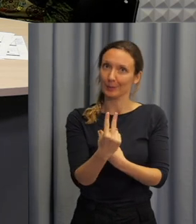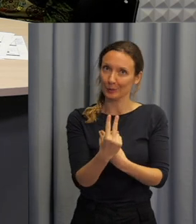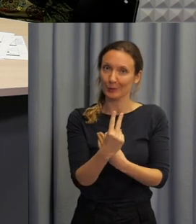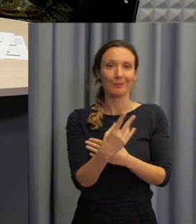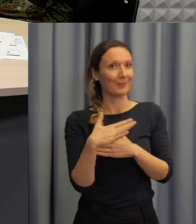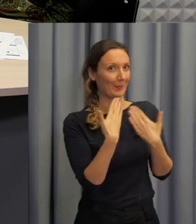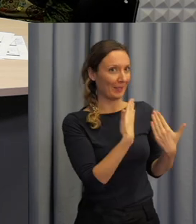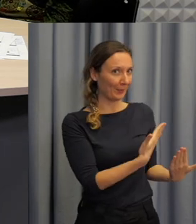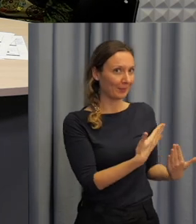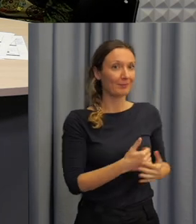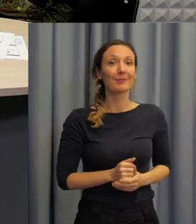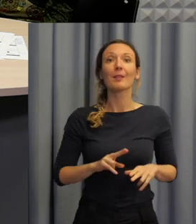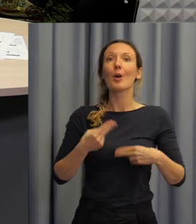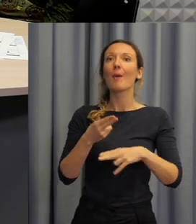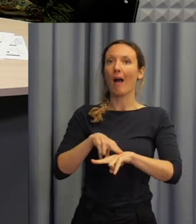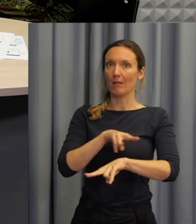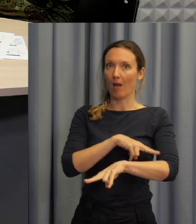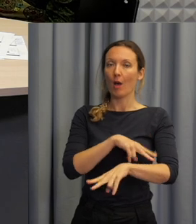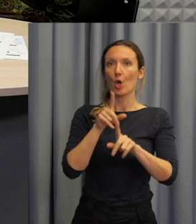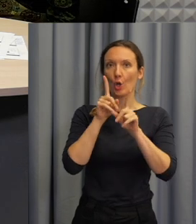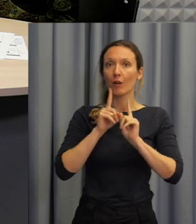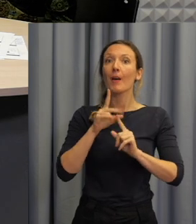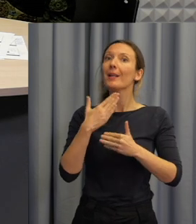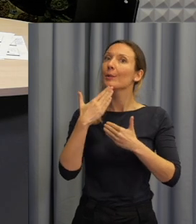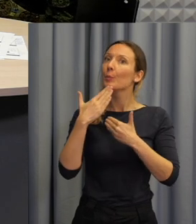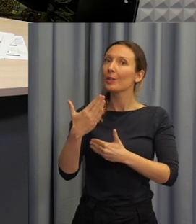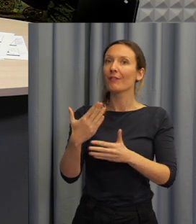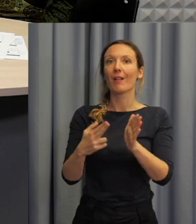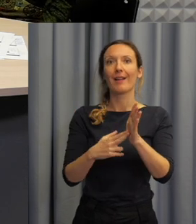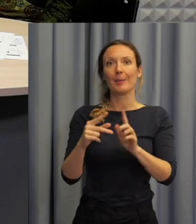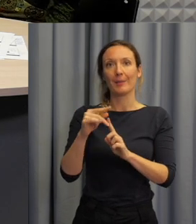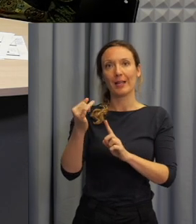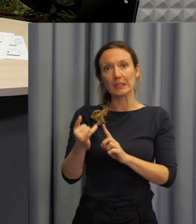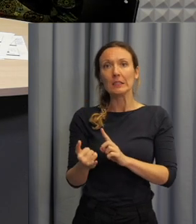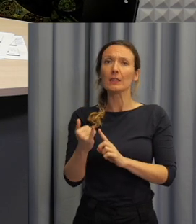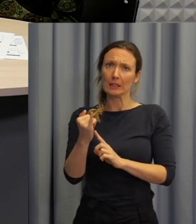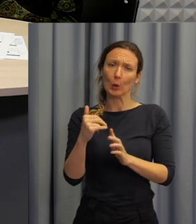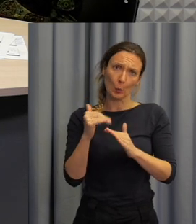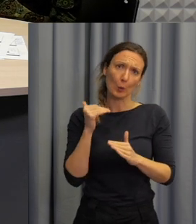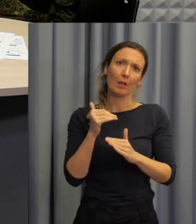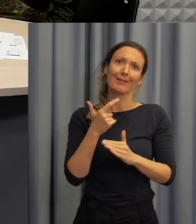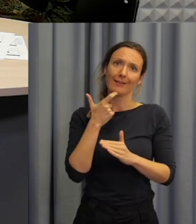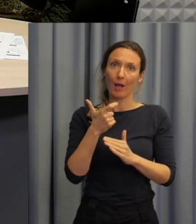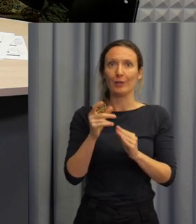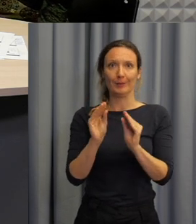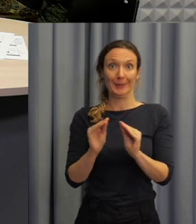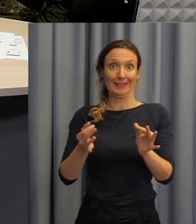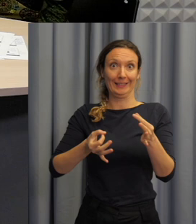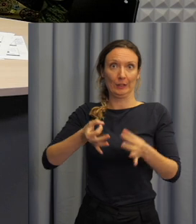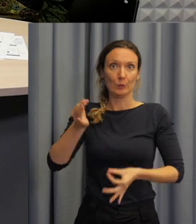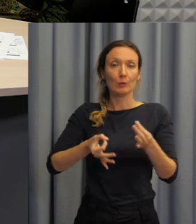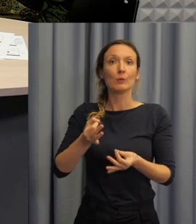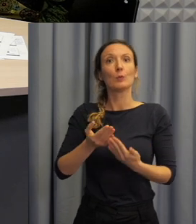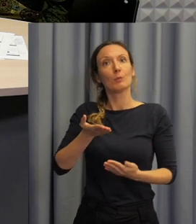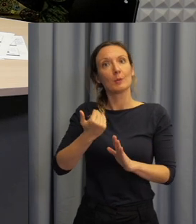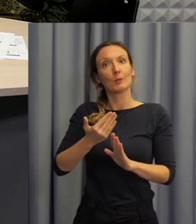Děkuji, Romy. A já bych ráda poděkovala Národnímu pedagogickému institutu, že jsme v